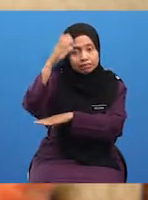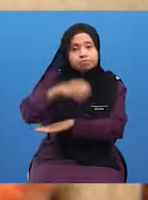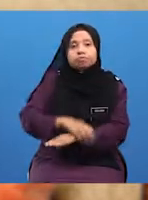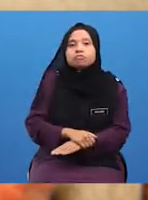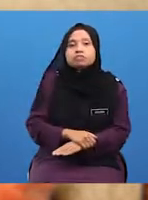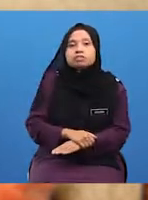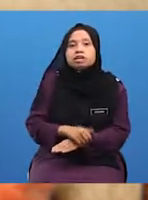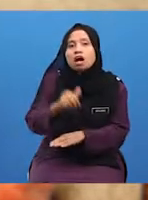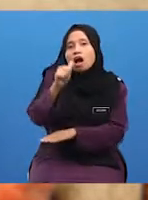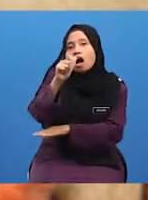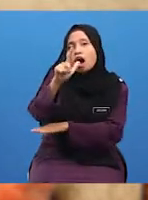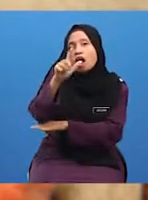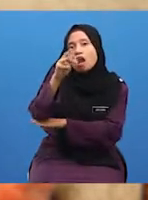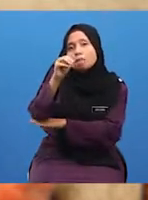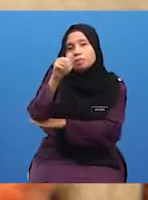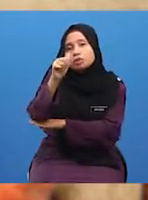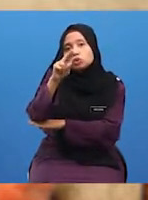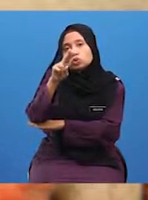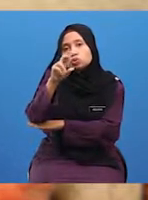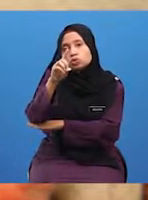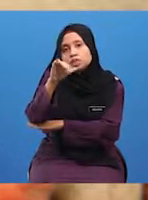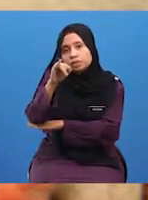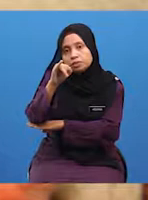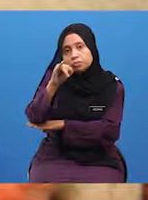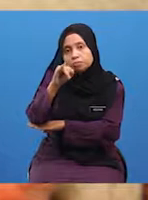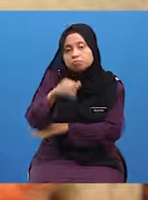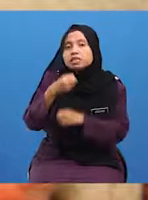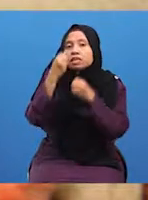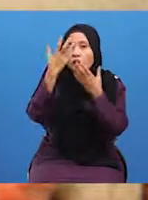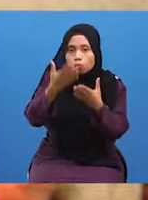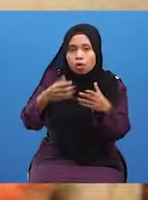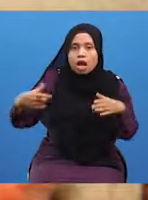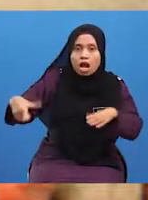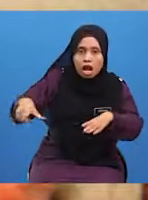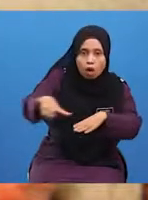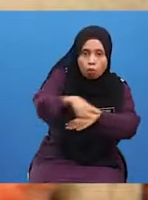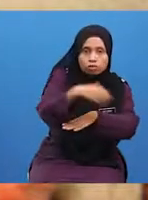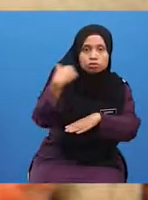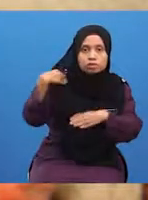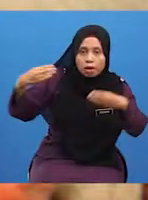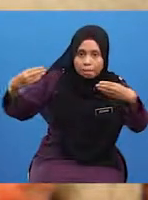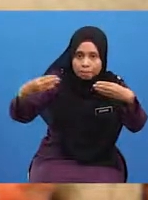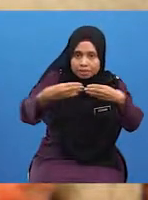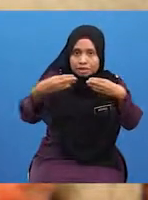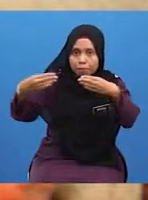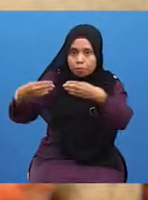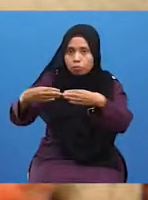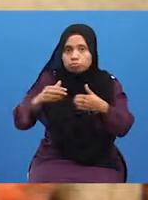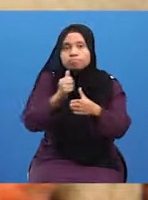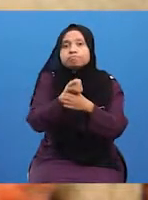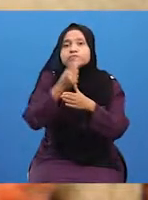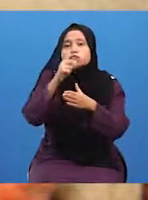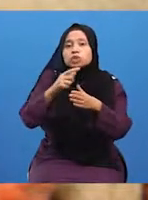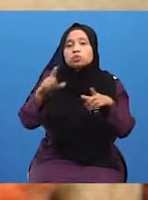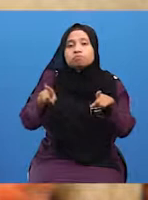Al-Mas'udi turut menyatakan setiap laut adalah bersambung antara satu sama